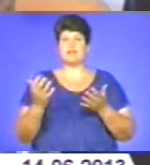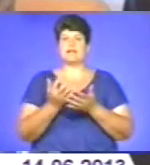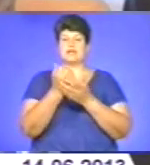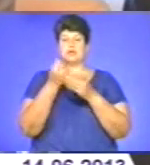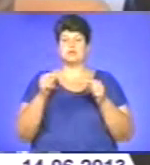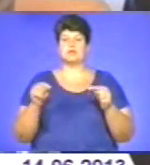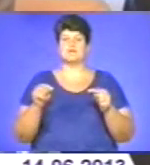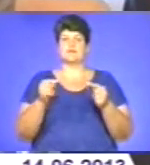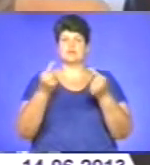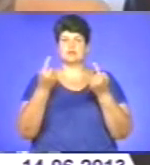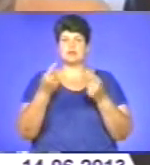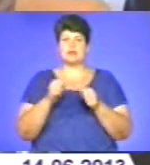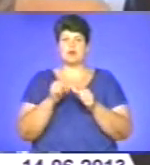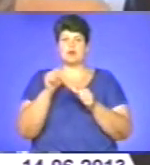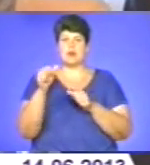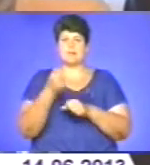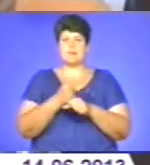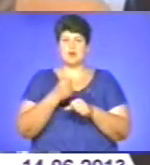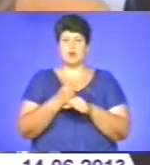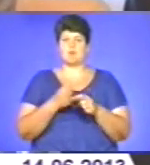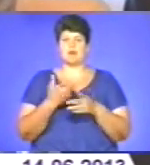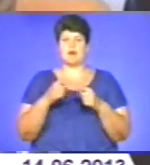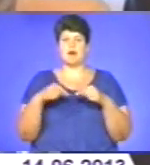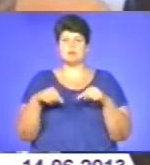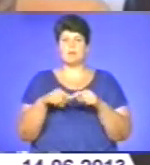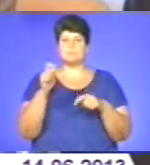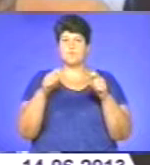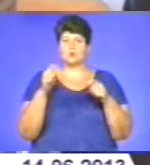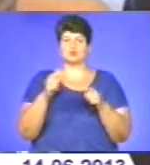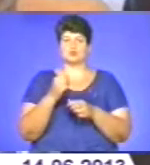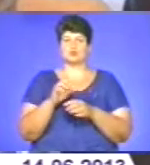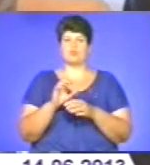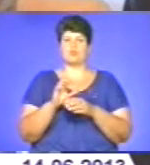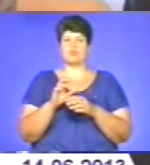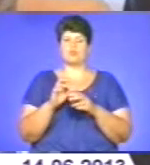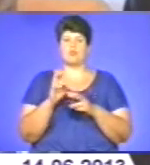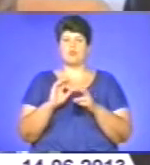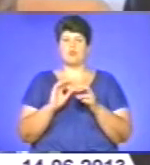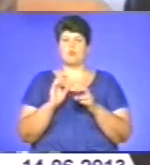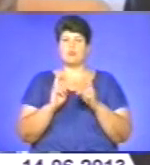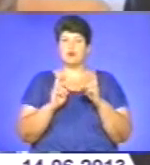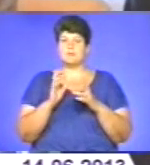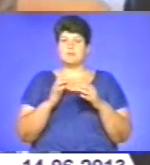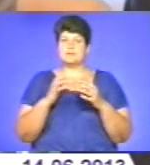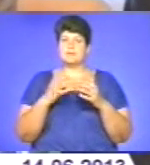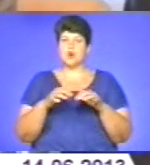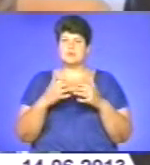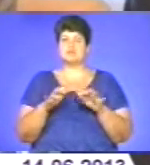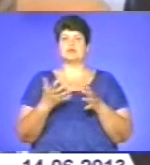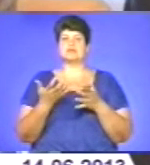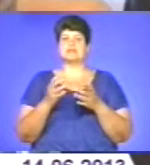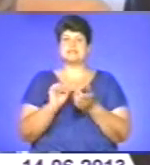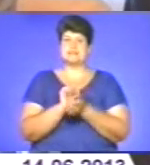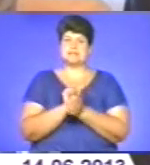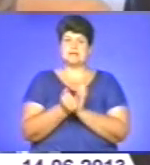деякі переробні галузі, особливо молочно, промисловість. Та й скажемо, сьогодні і сири, вже вийшли з ними на експорт